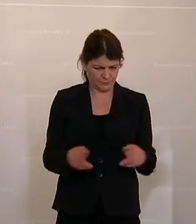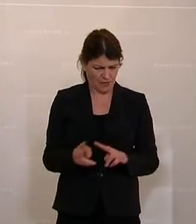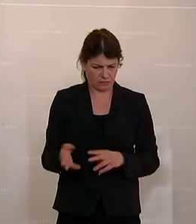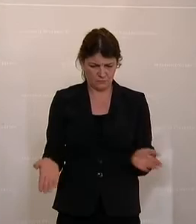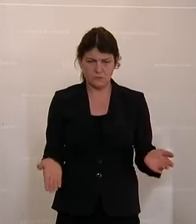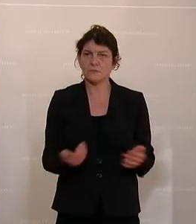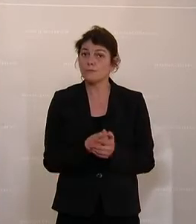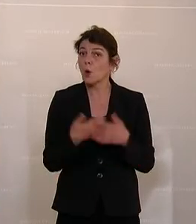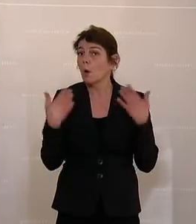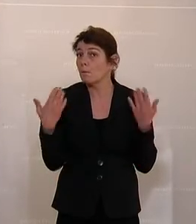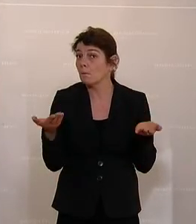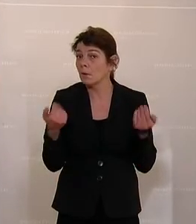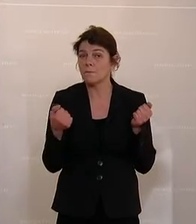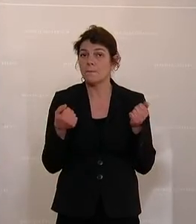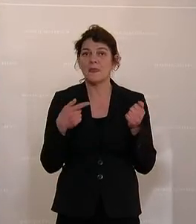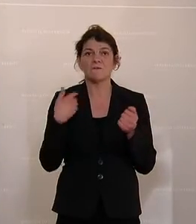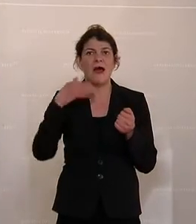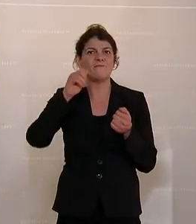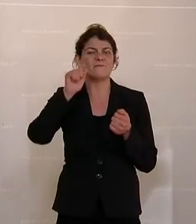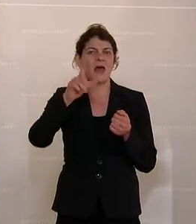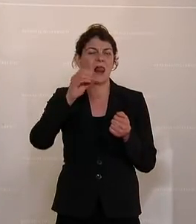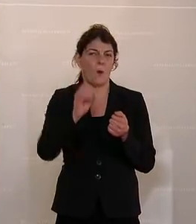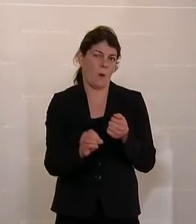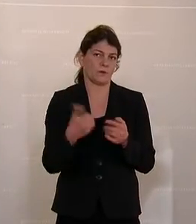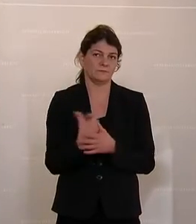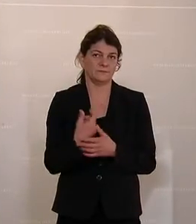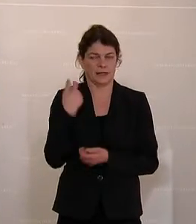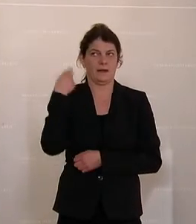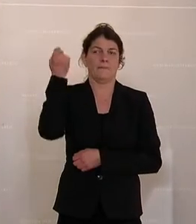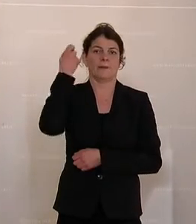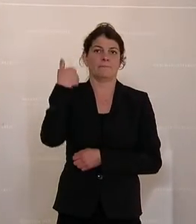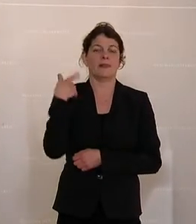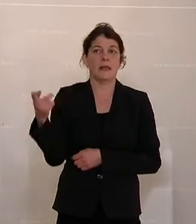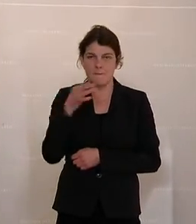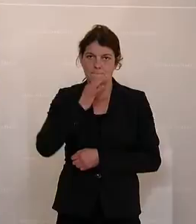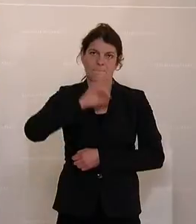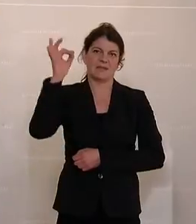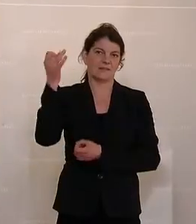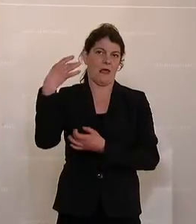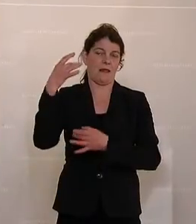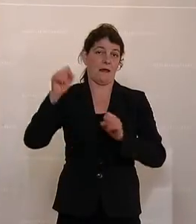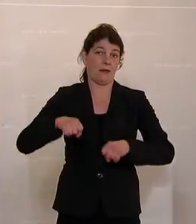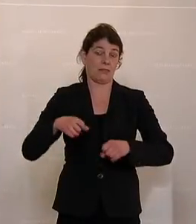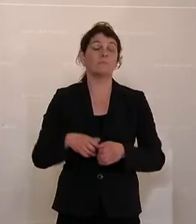Und ja, da war es eben Falco, der mir das schließlich am besten erklären konnte.